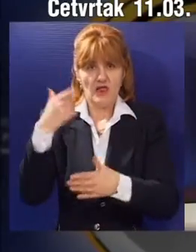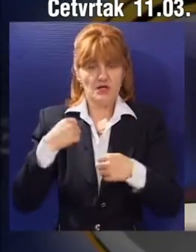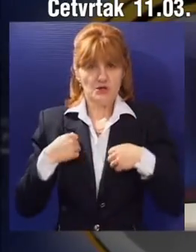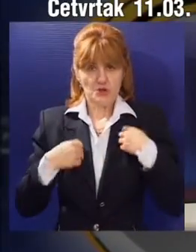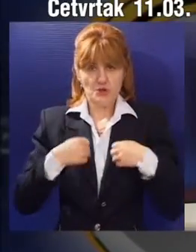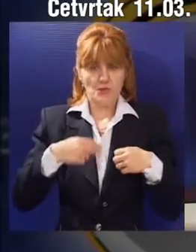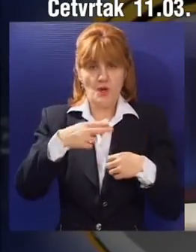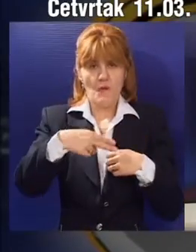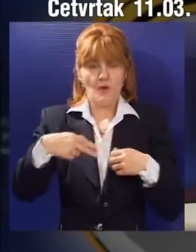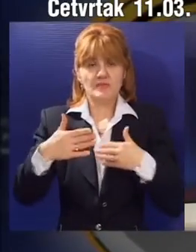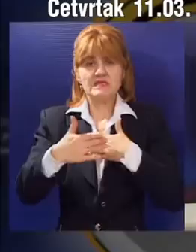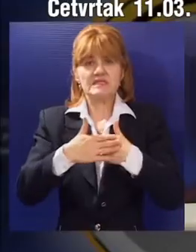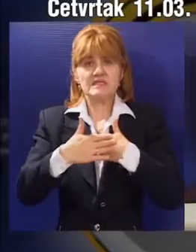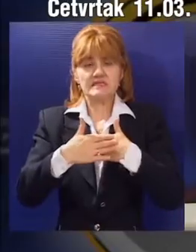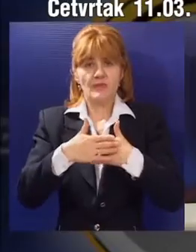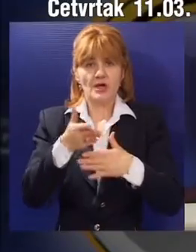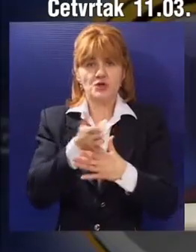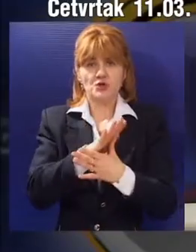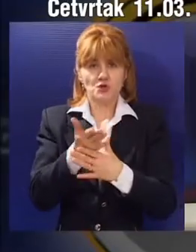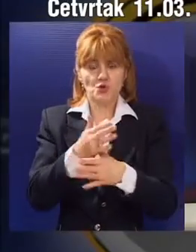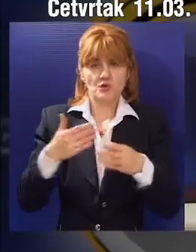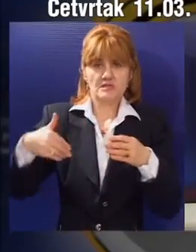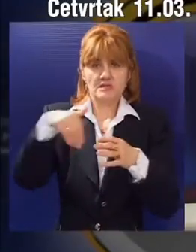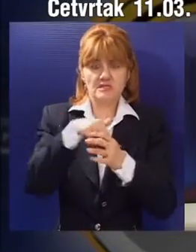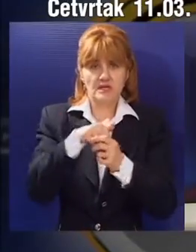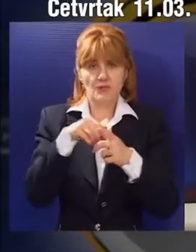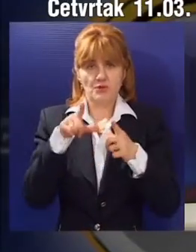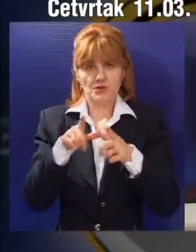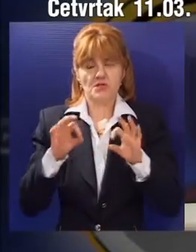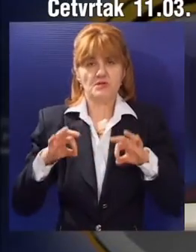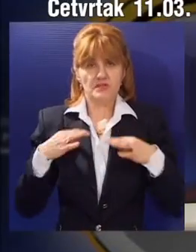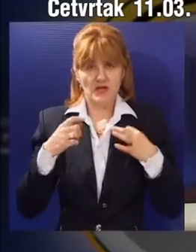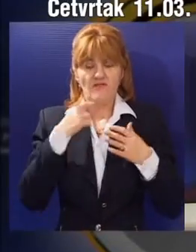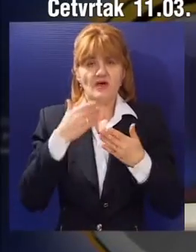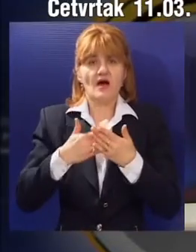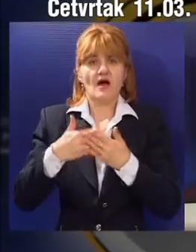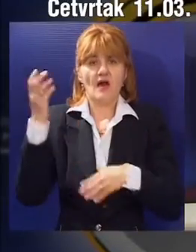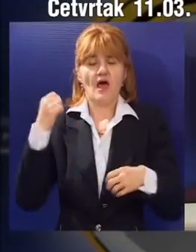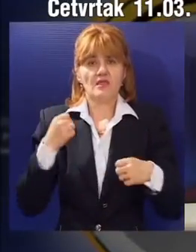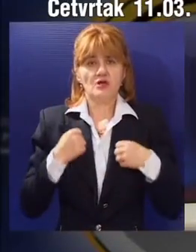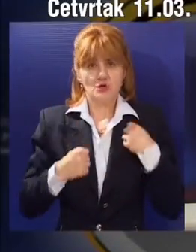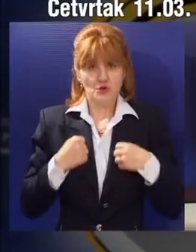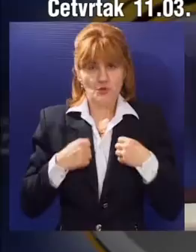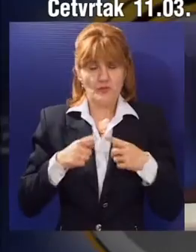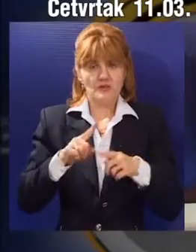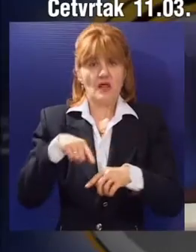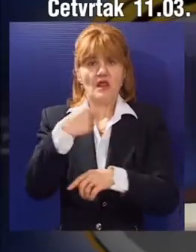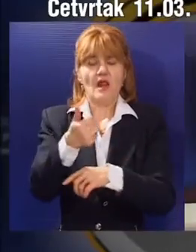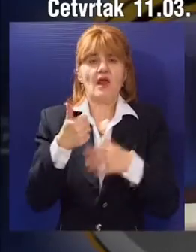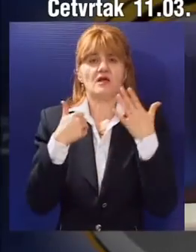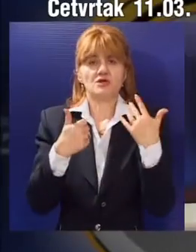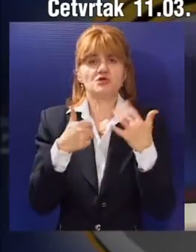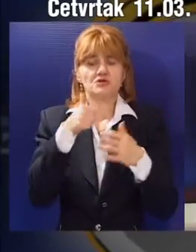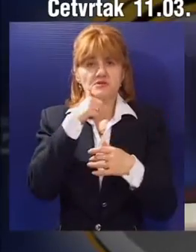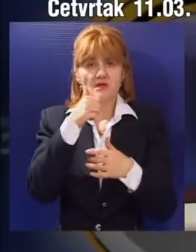potpisan je i između predstavnika sindikata zaposlenih u ovoj delatnosti i grada Subotica, a u narednih 60